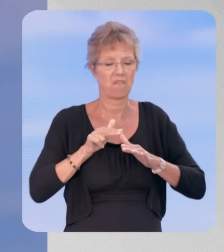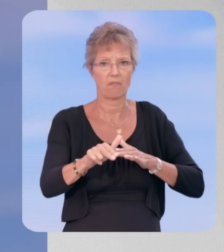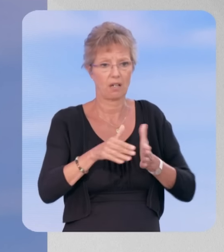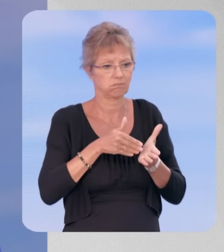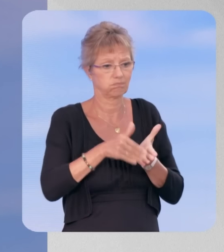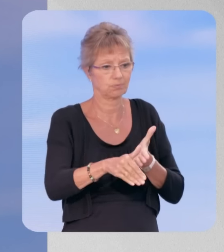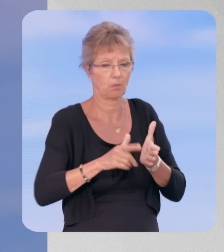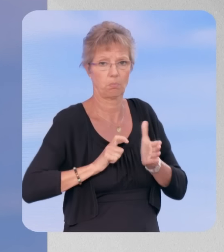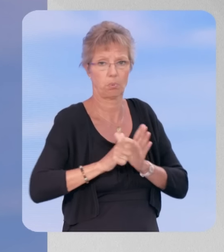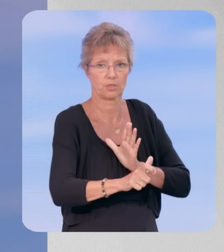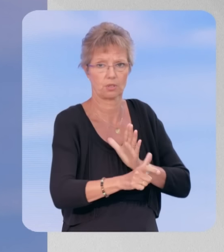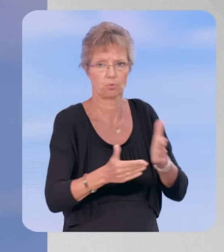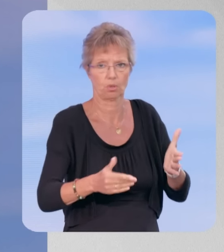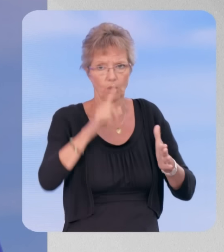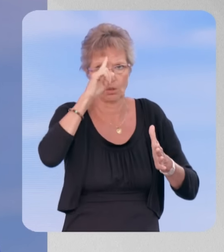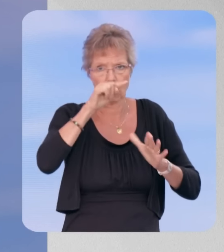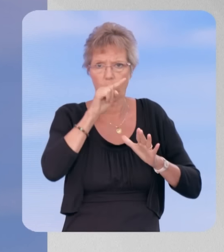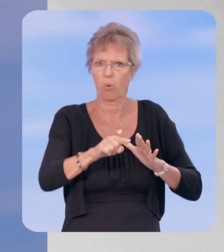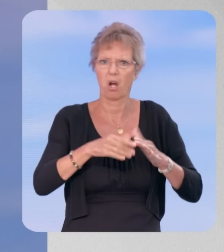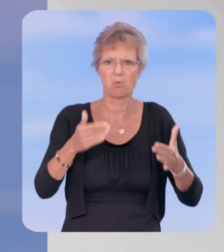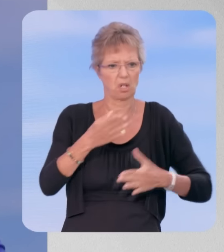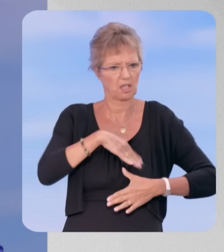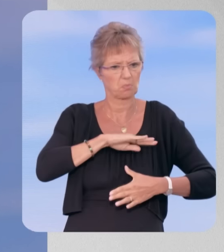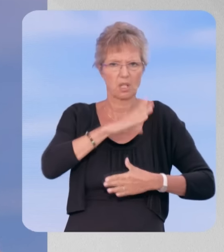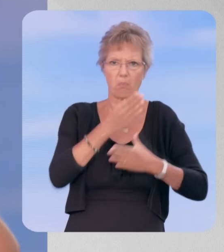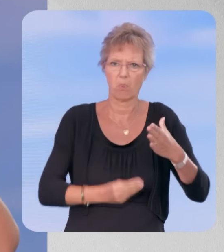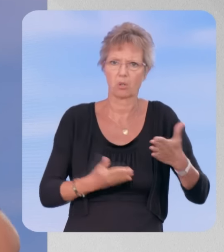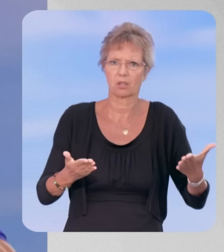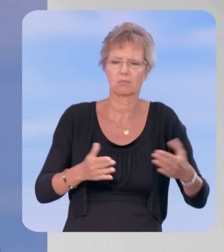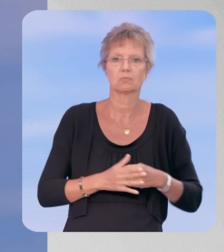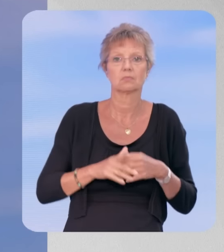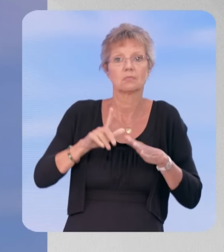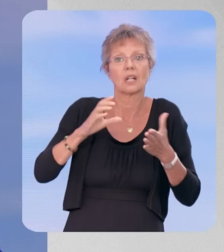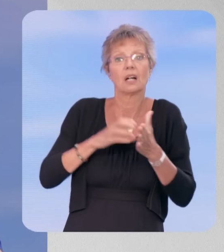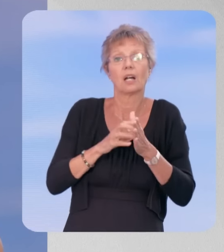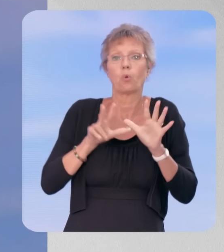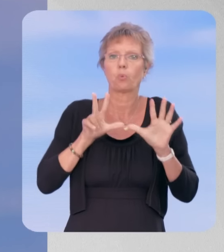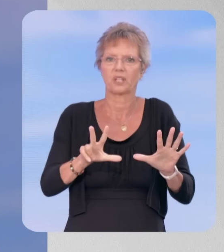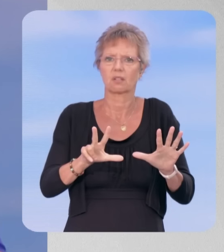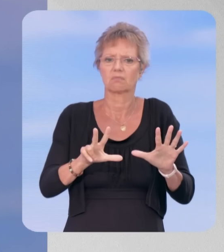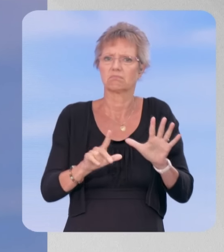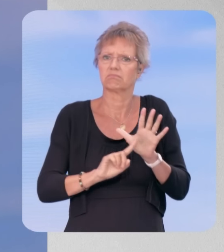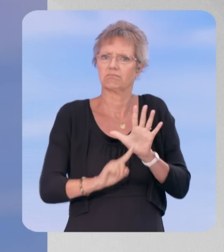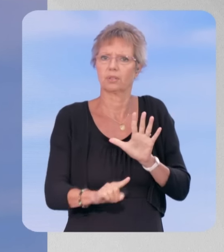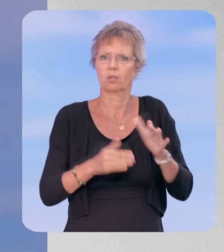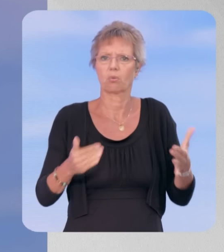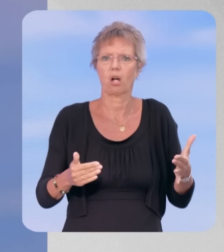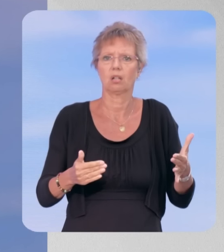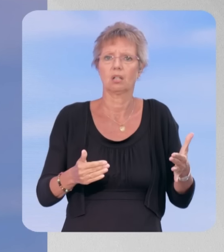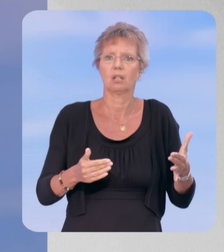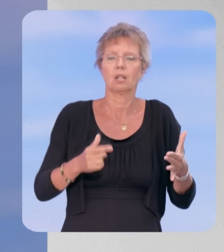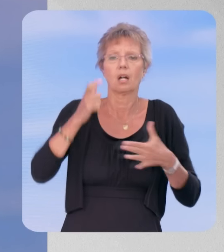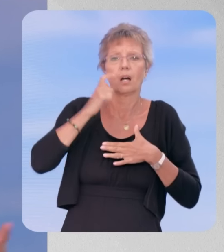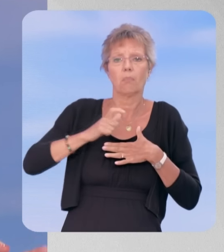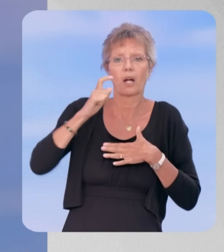pour manquement grave au devoir du chef de l'État, puisqu'il doit, selon l'article 8, nommer et non choisir le Premier ministre